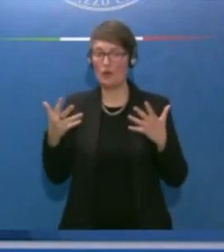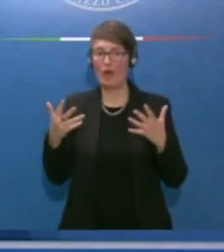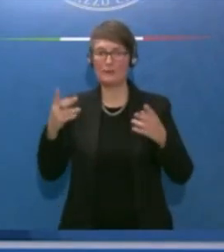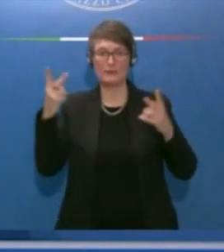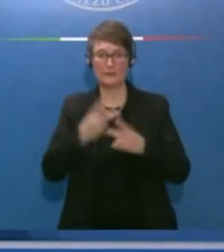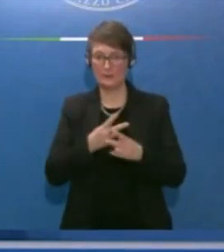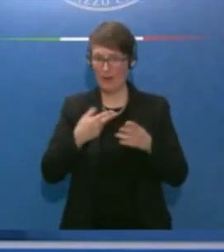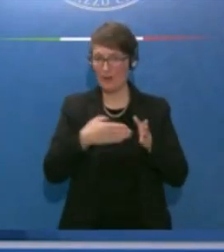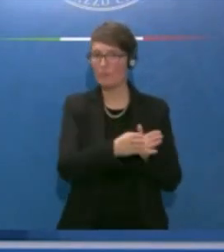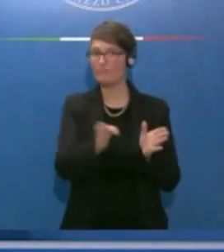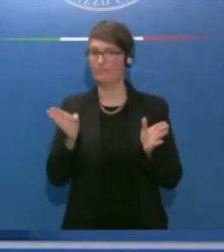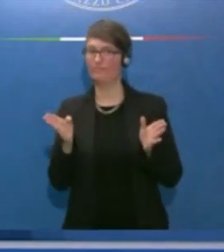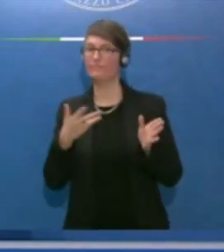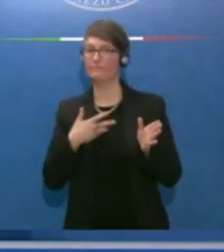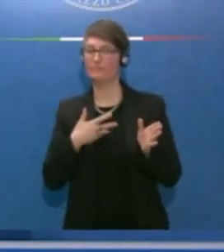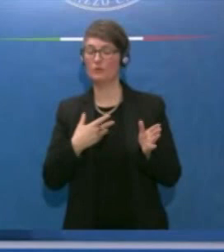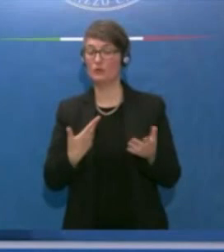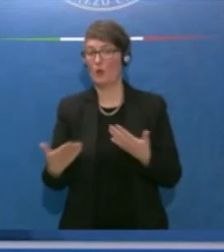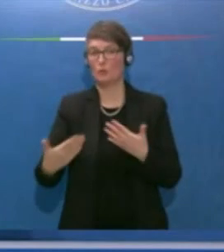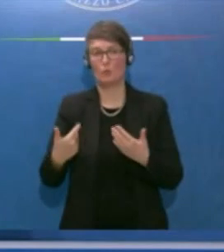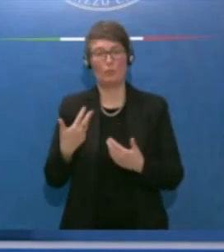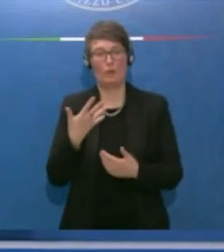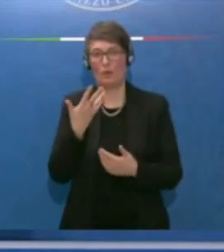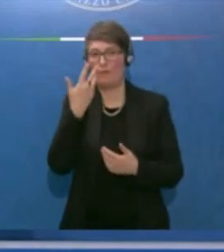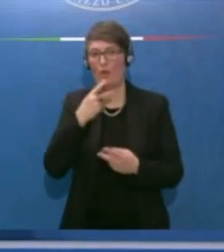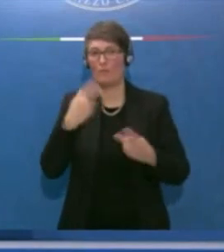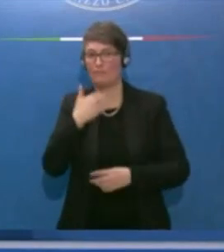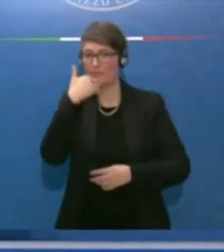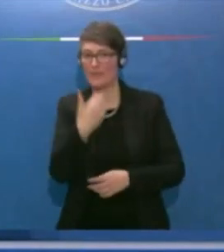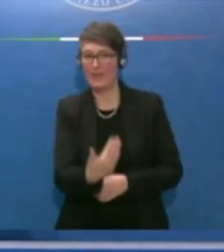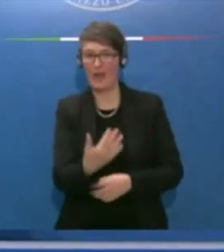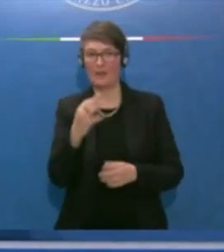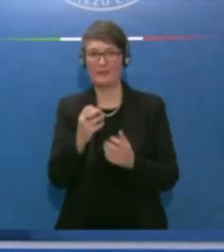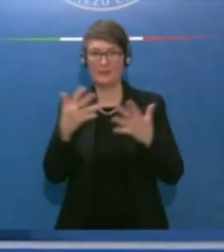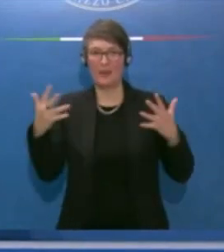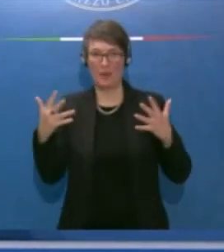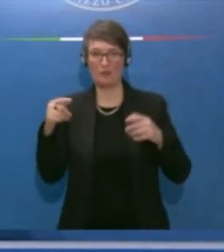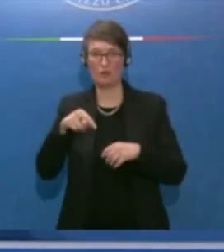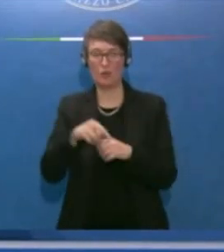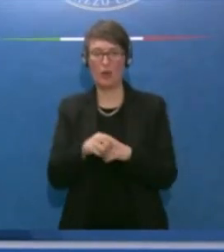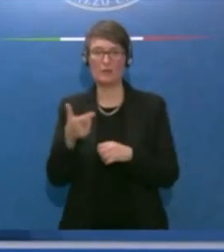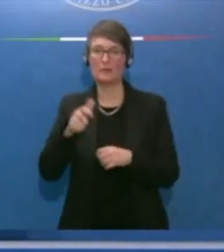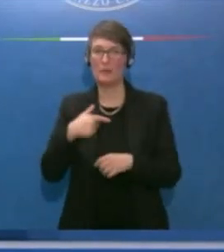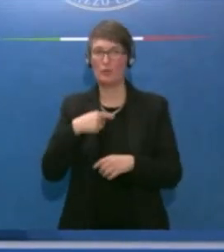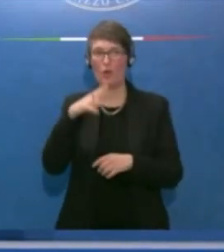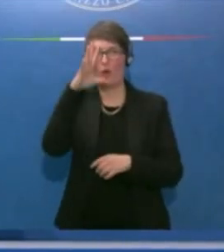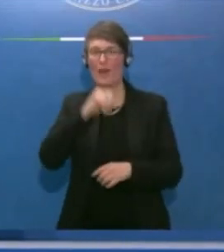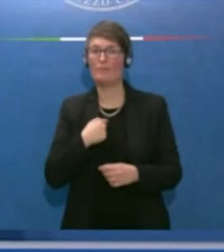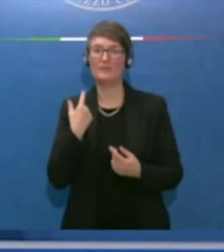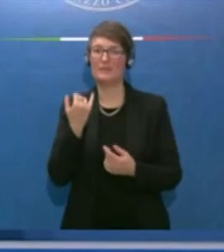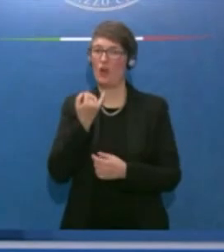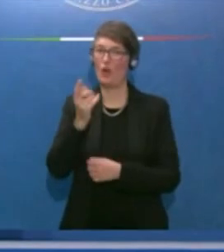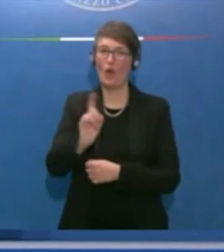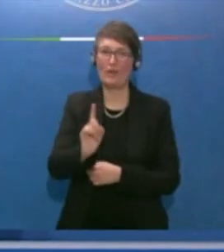maggioranza che voglio subito ringraziare molto perché capisco benissimo che non è facile per i